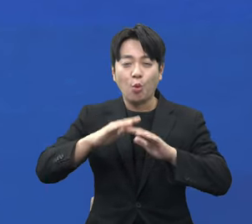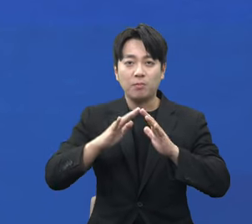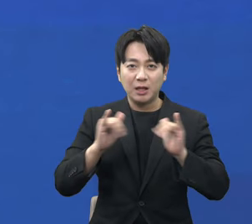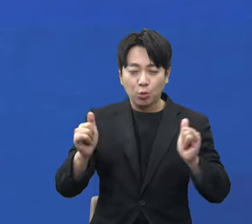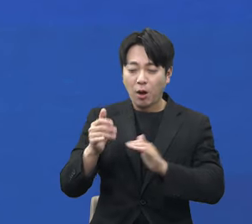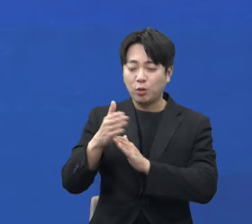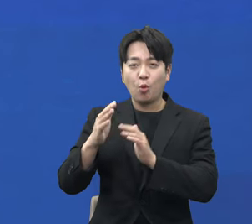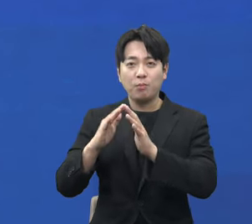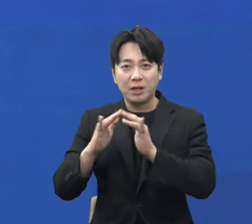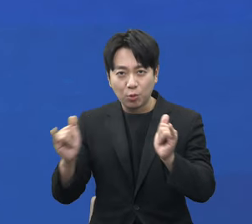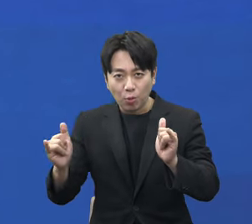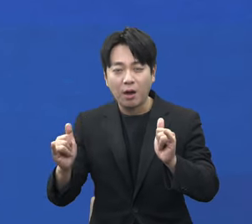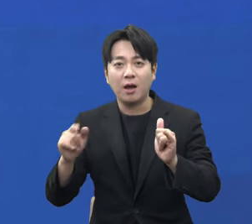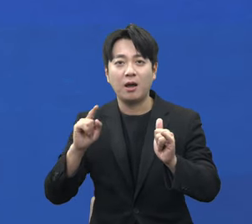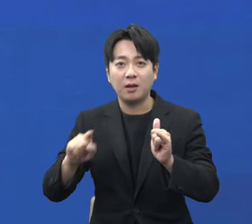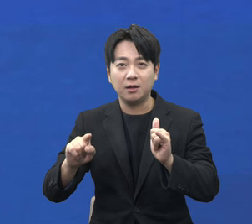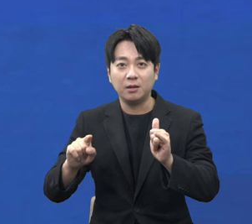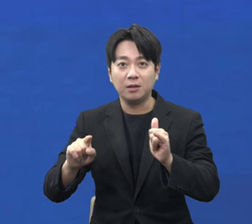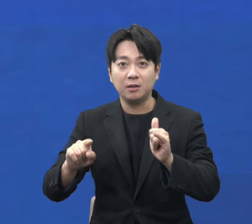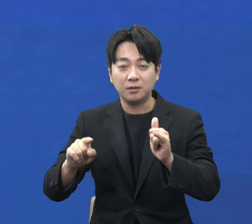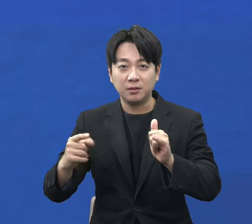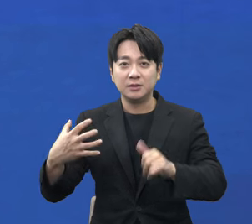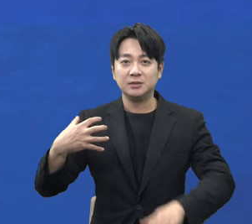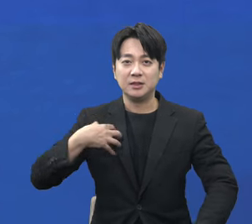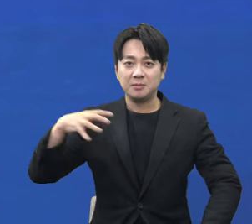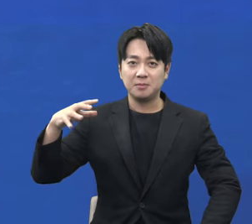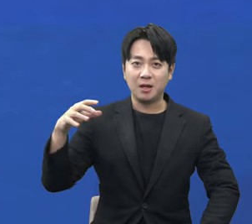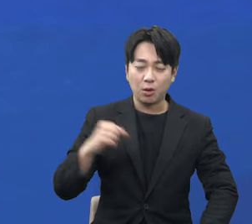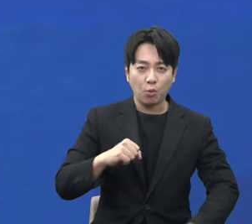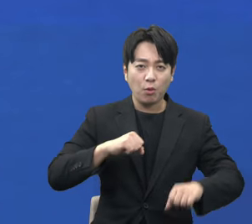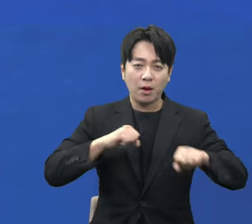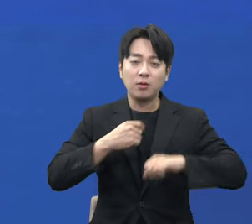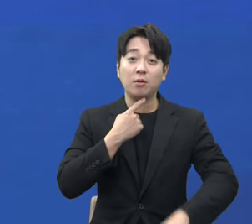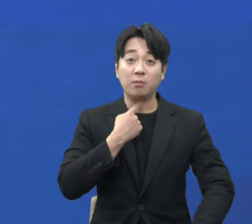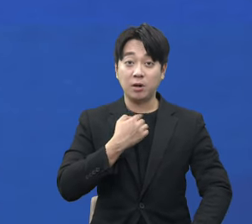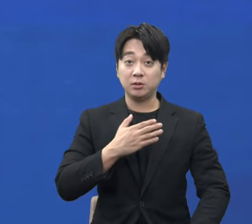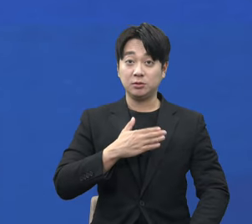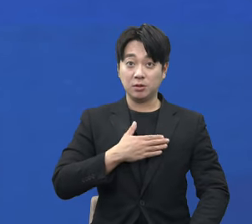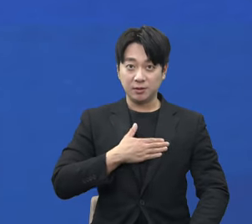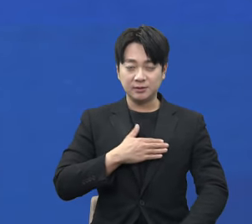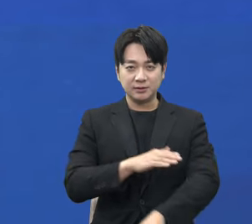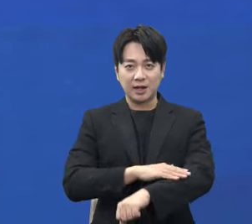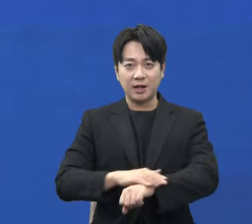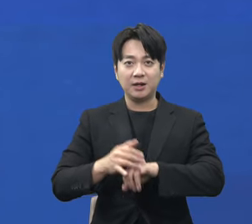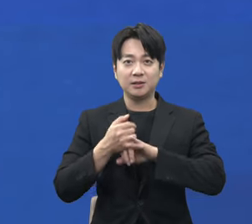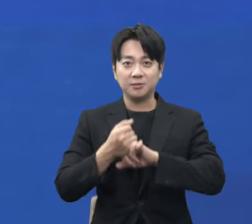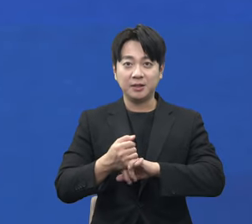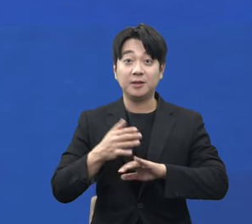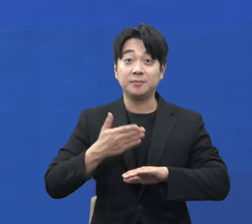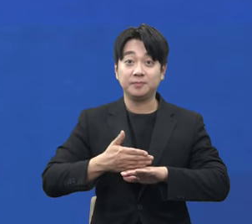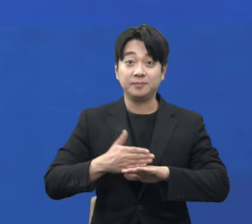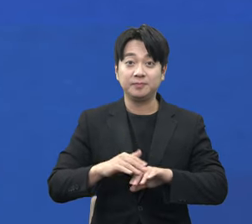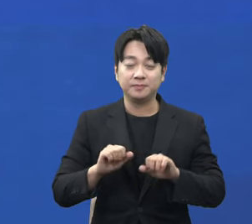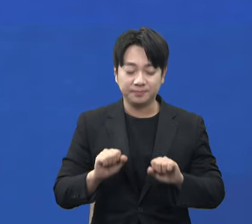도의원을 거쳐 이 자리에선 저 임미혜가 일 한 번 배우겠습니다. 고맙습니다.